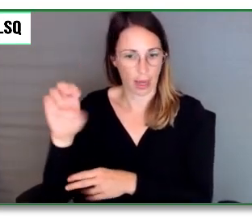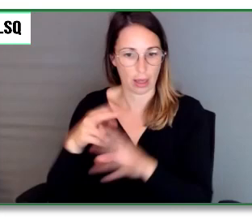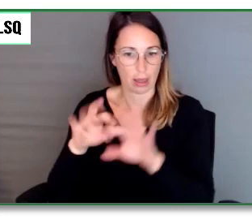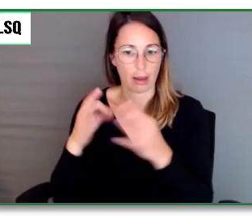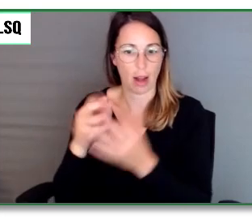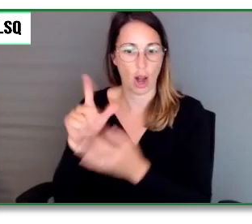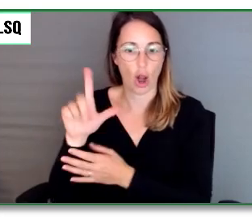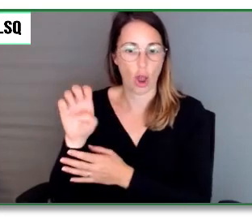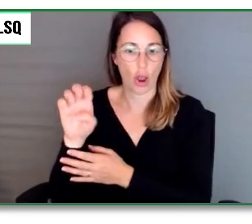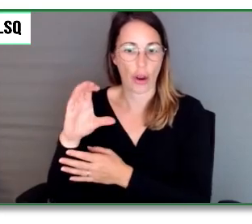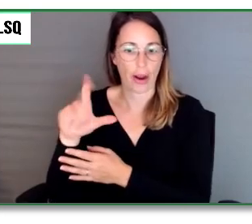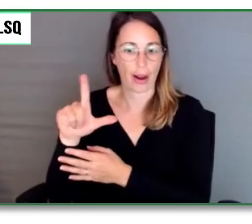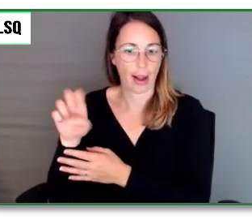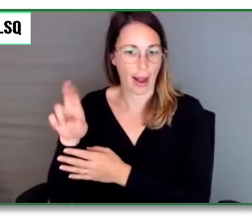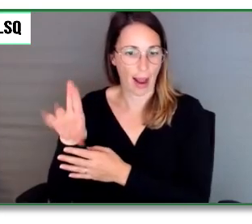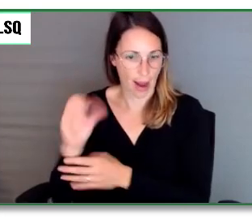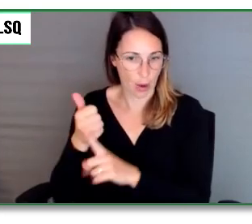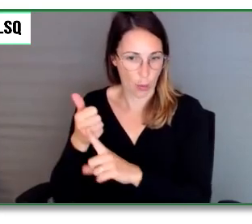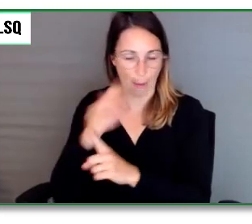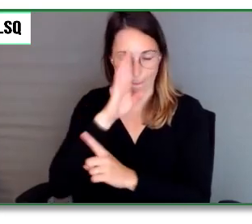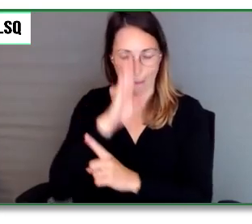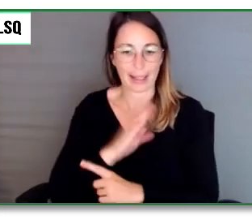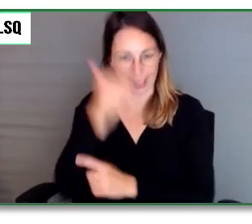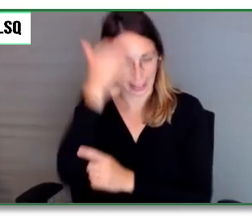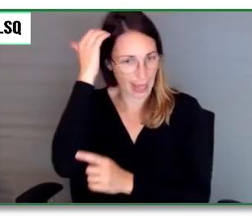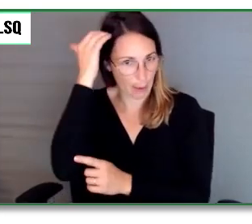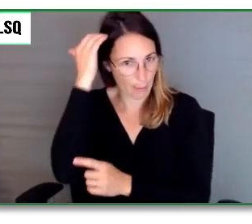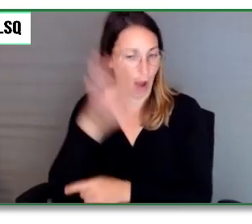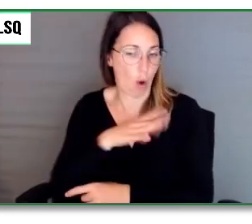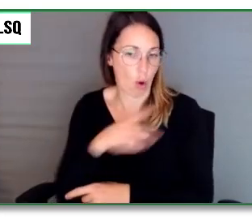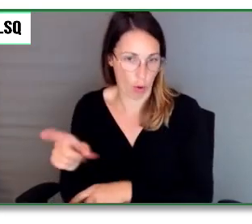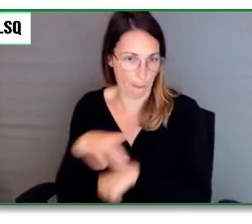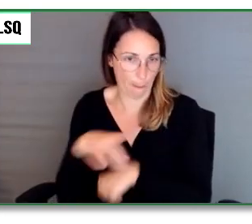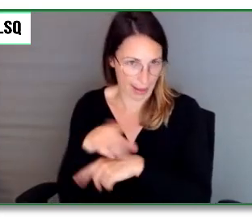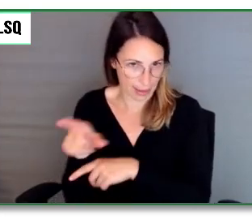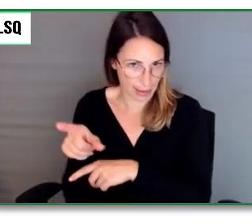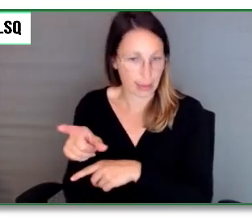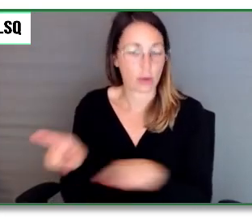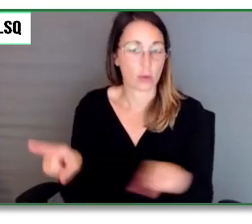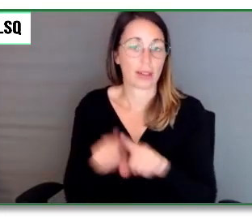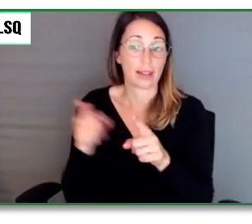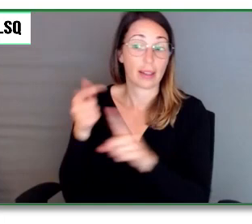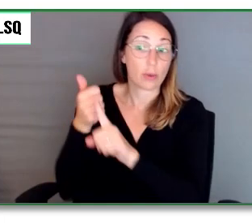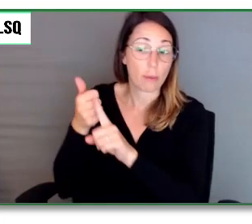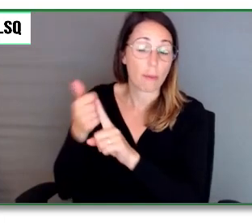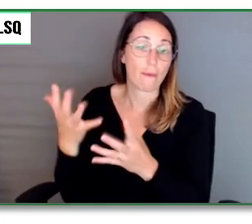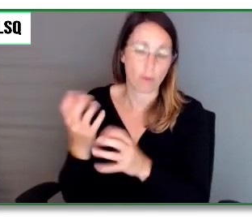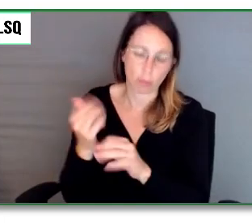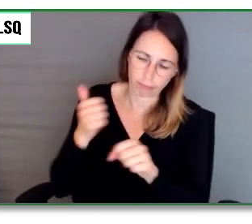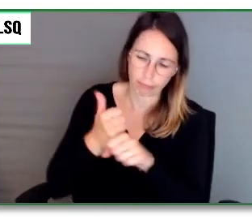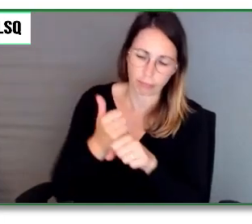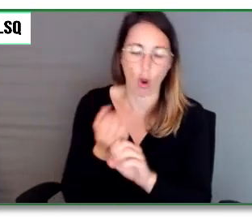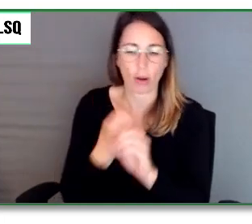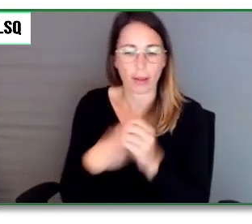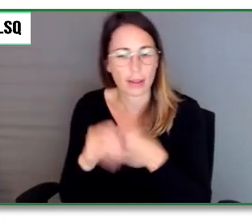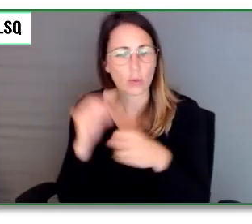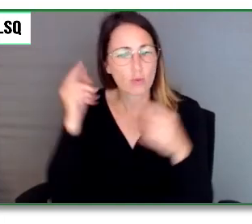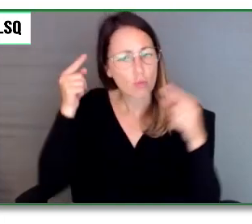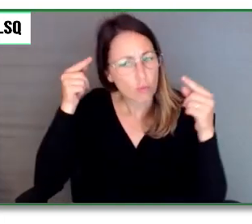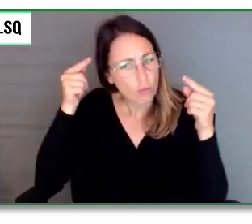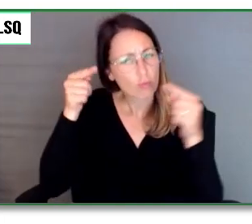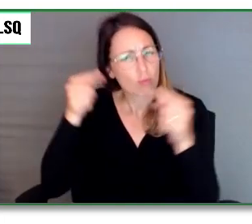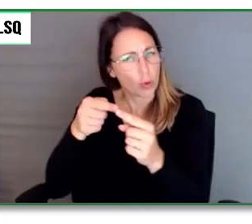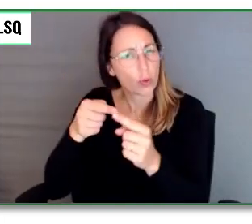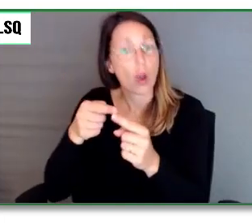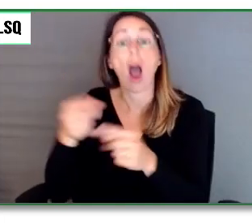cérébrale, qui voulait mettre sur pied une organisation qui pouvait s'assurer que le tourisme et la culture devenaient plus